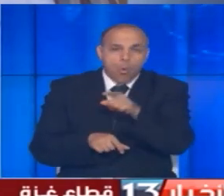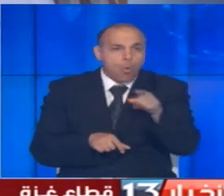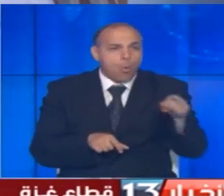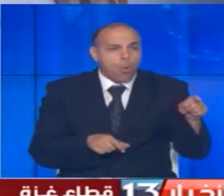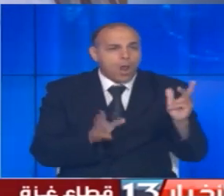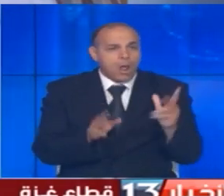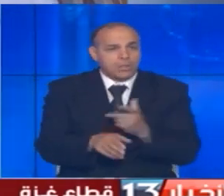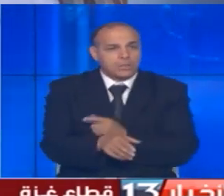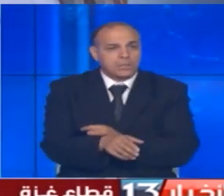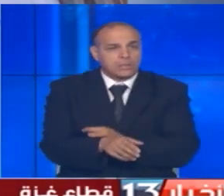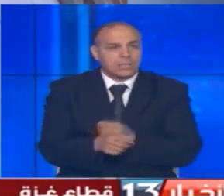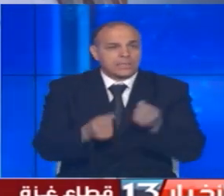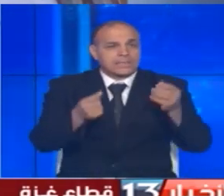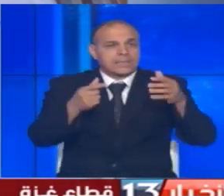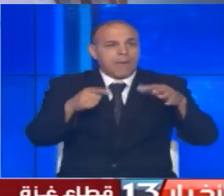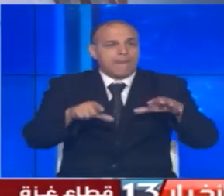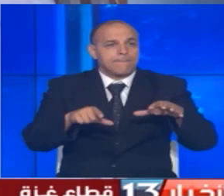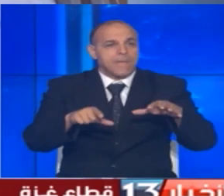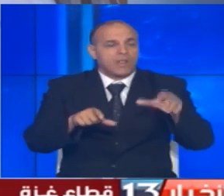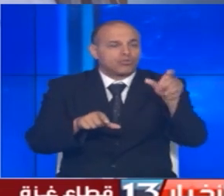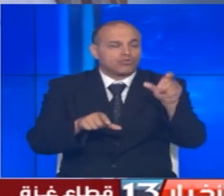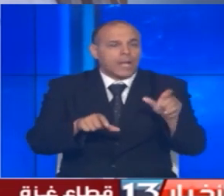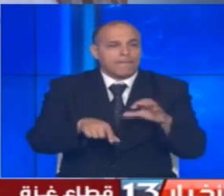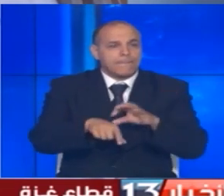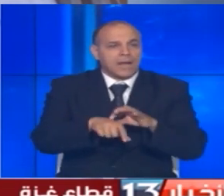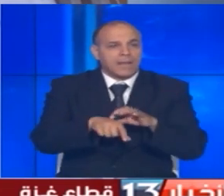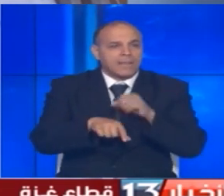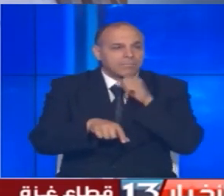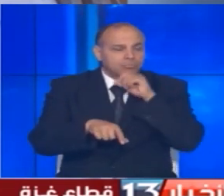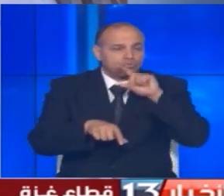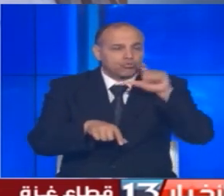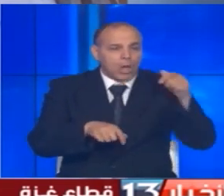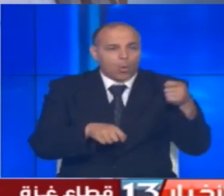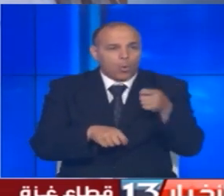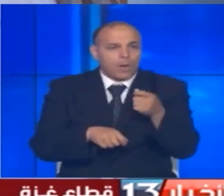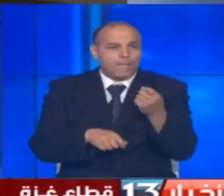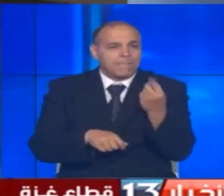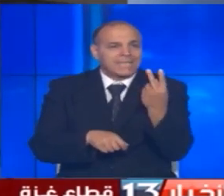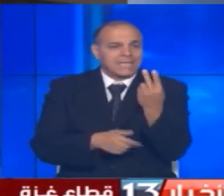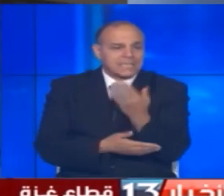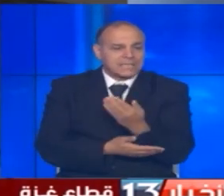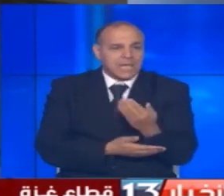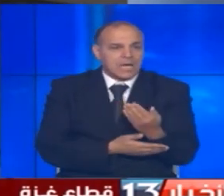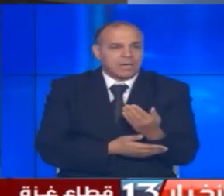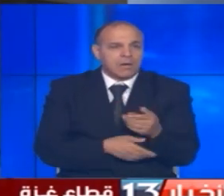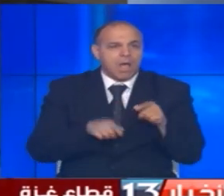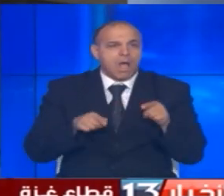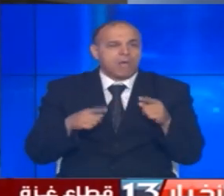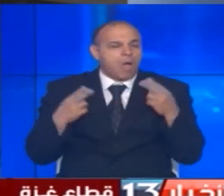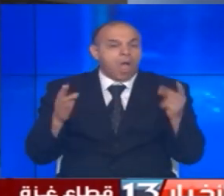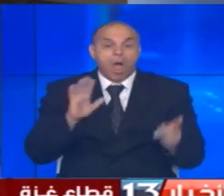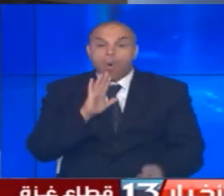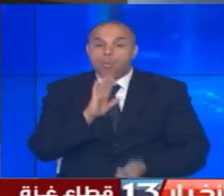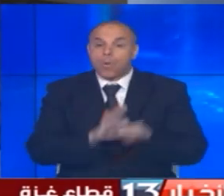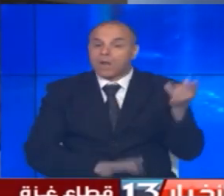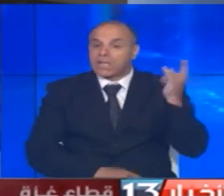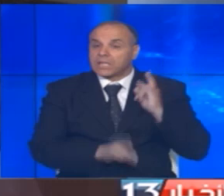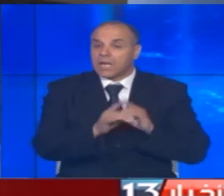الرانتيسي حوالي 700 مريض للكبار شهريا وحوالي 200 طفل هذا وضع غير مسبوك